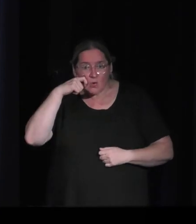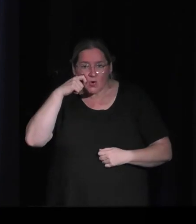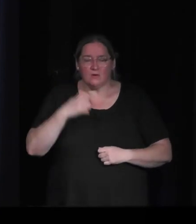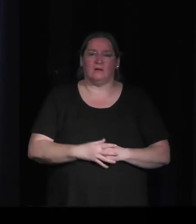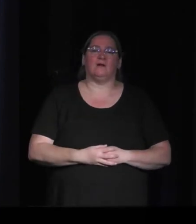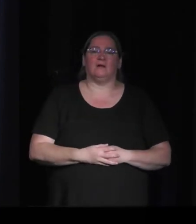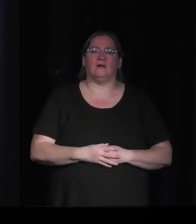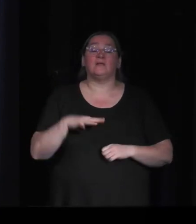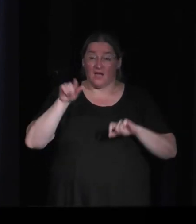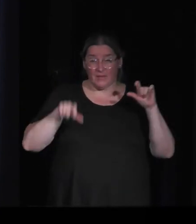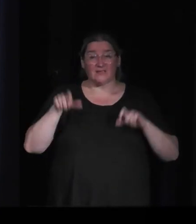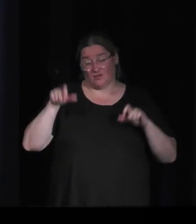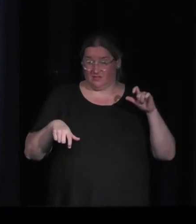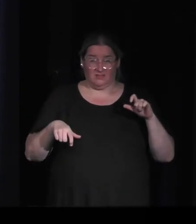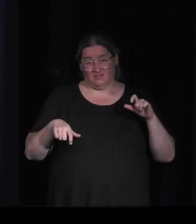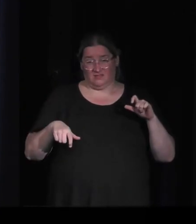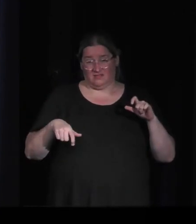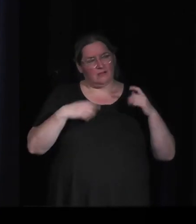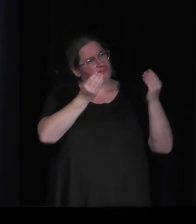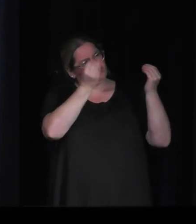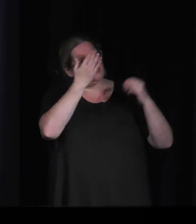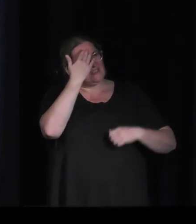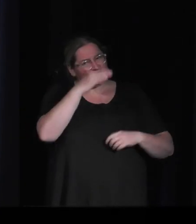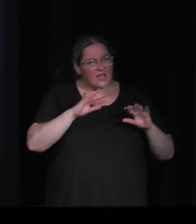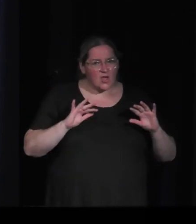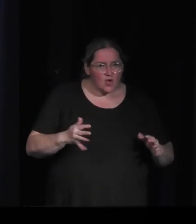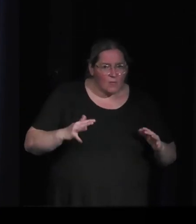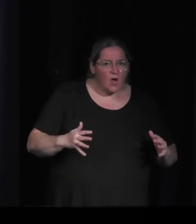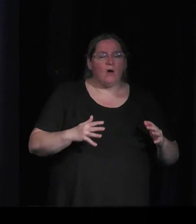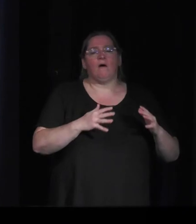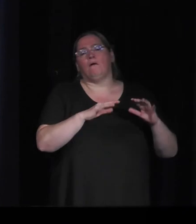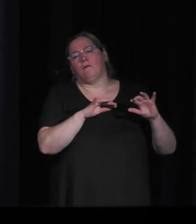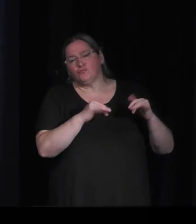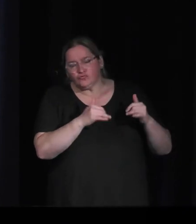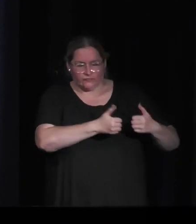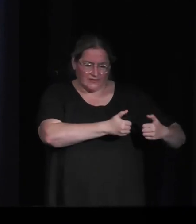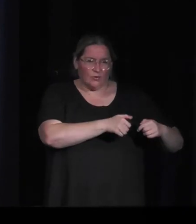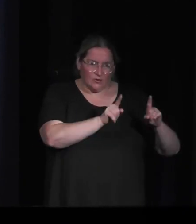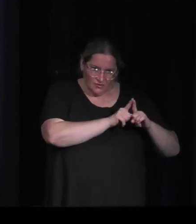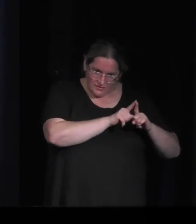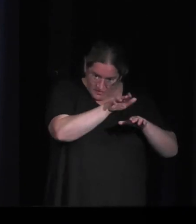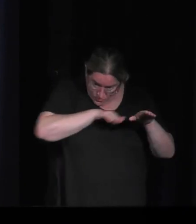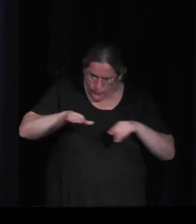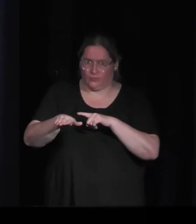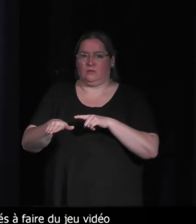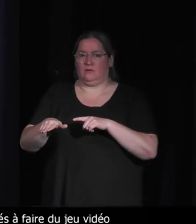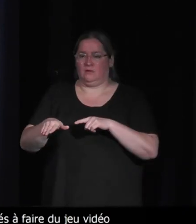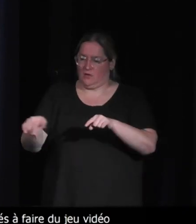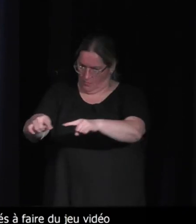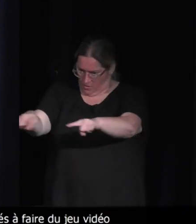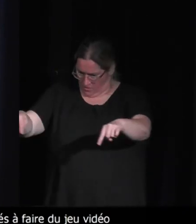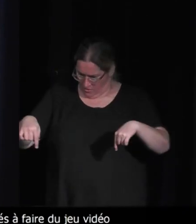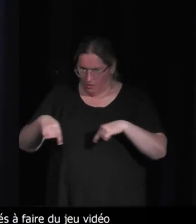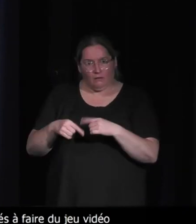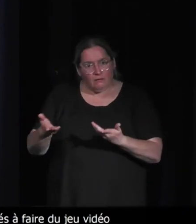pour beaucoup peuvent aussi faire des jeux de société que ce soit le graphisme, que ce soit le game design, ce genre de choses. Et peut-être qu'on va revenir aussi à des formats plus low-tech comme